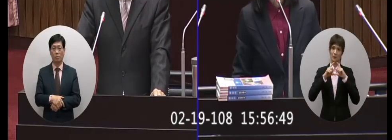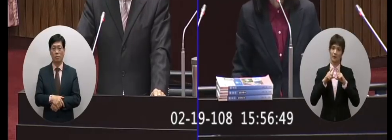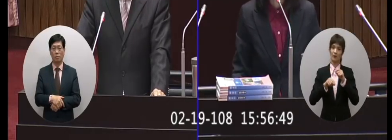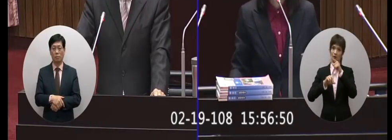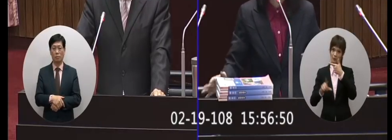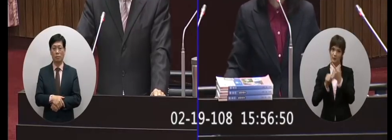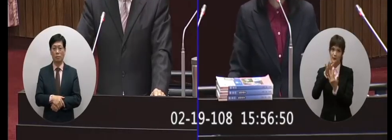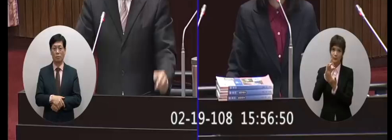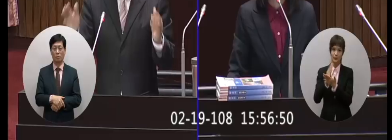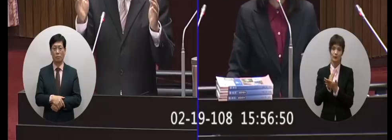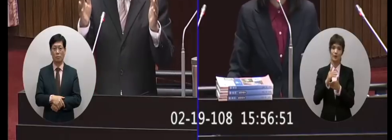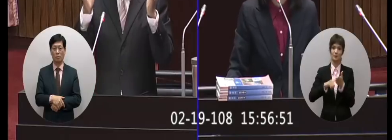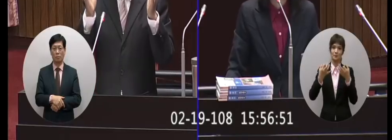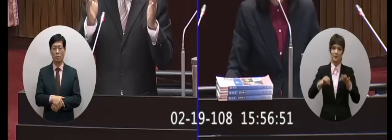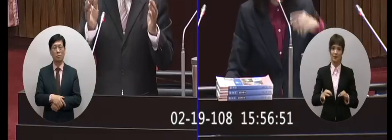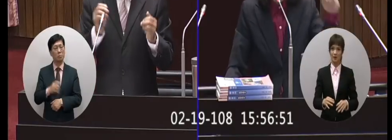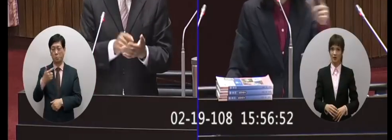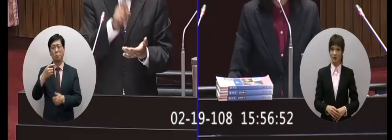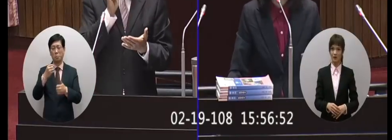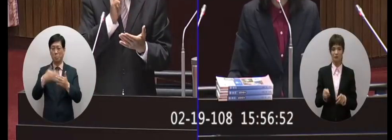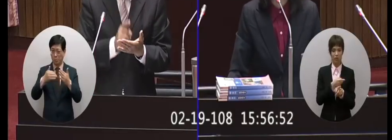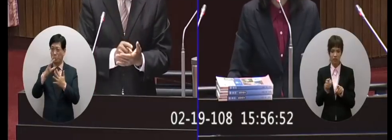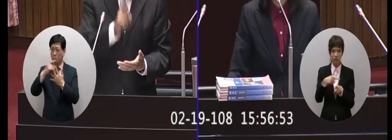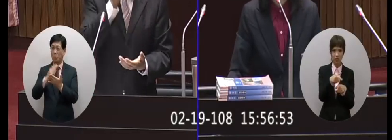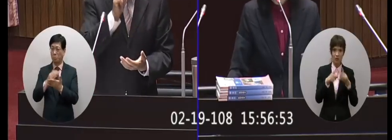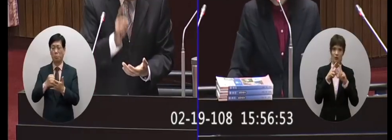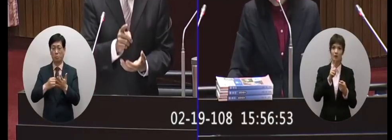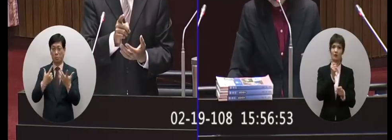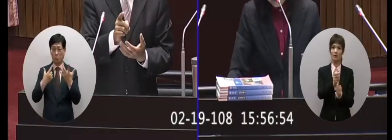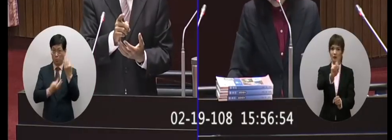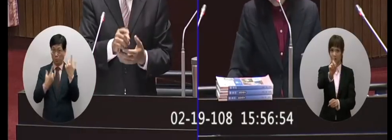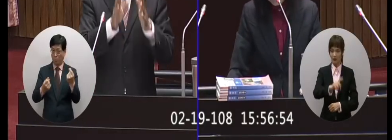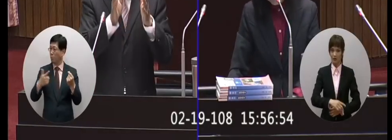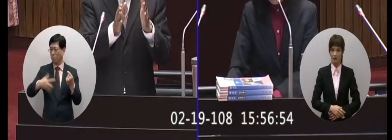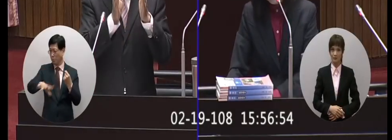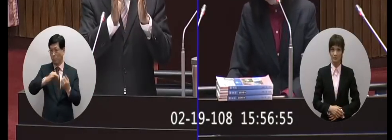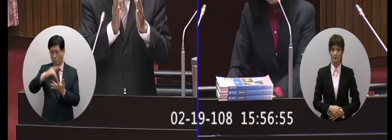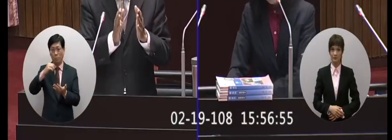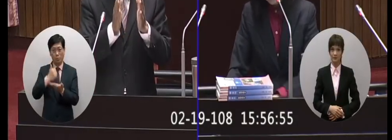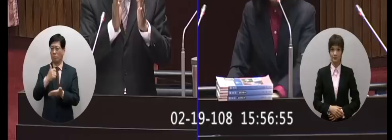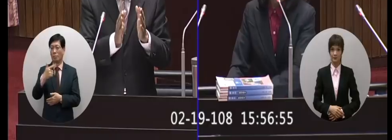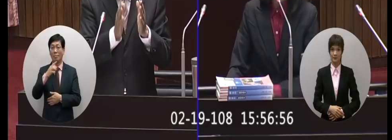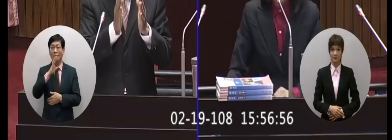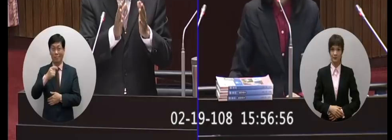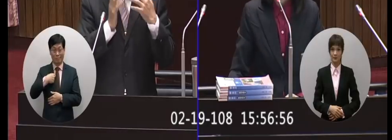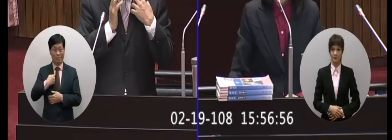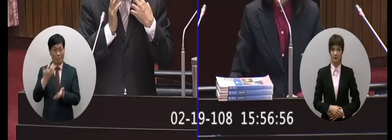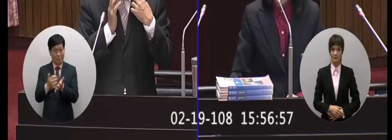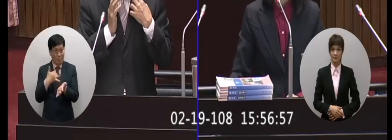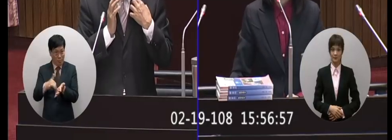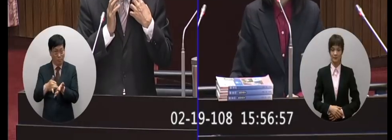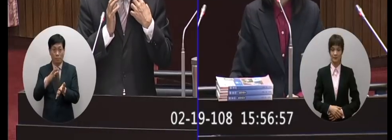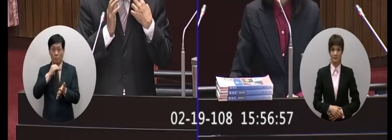回答要這麼的這麼的繞校選書其實是在同一天選所有的書但是我們的統一計議價